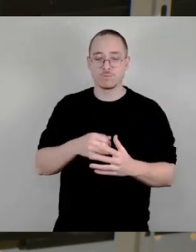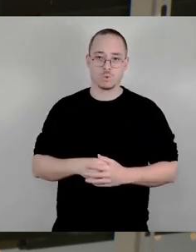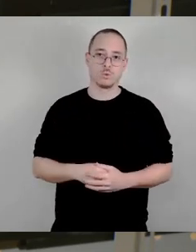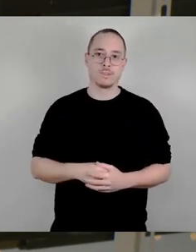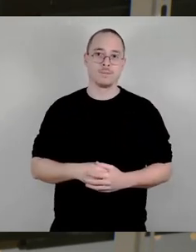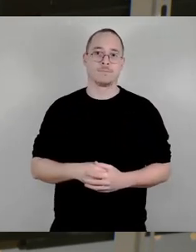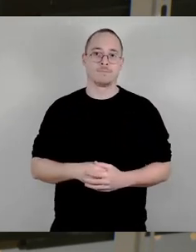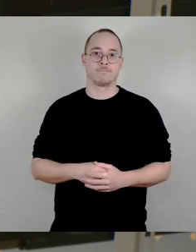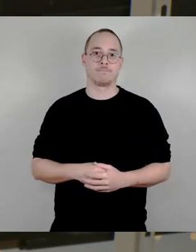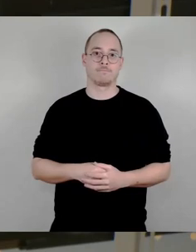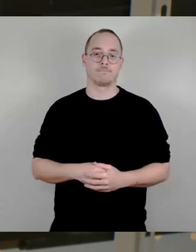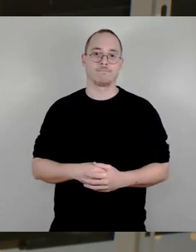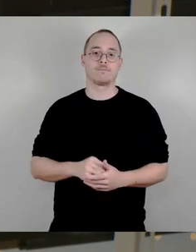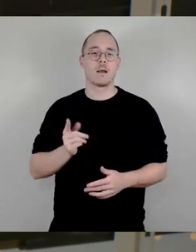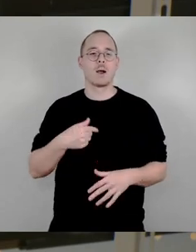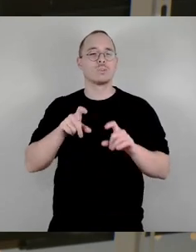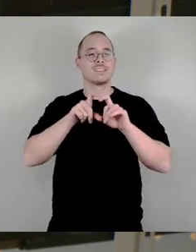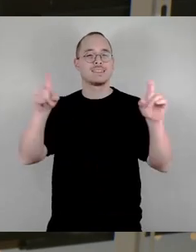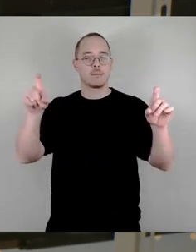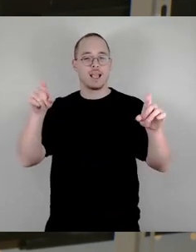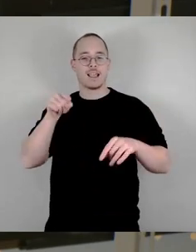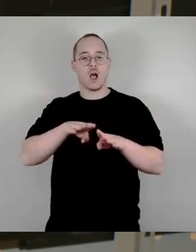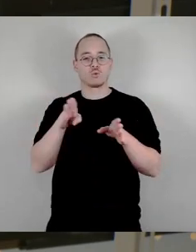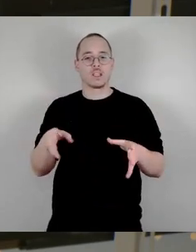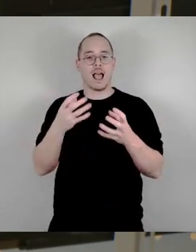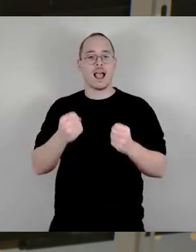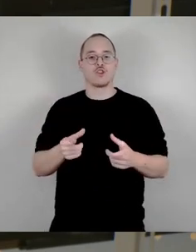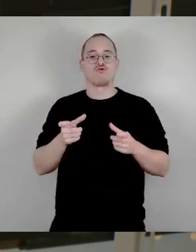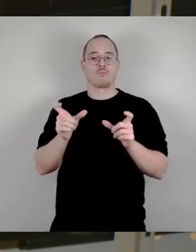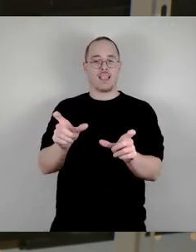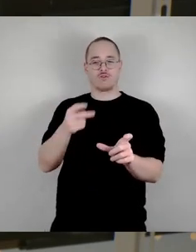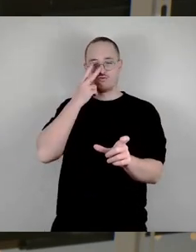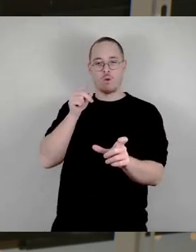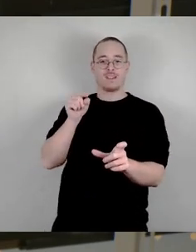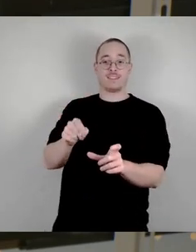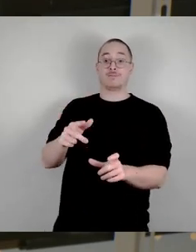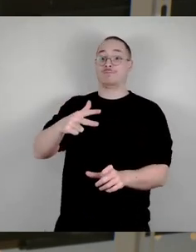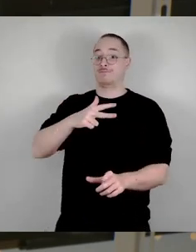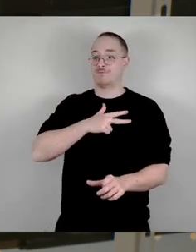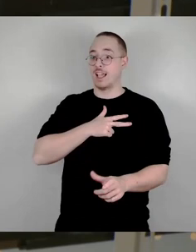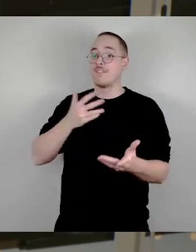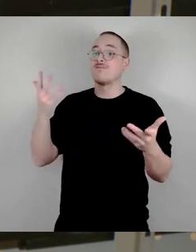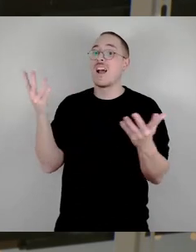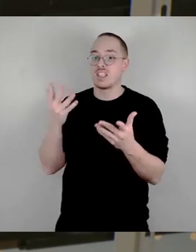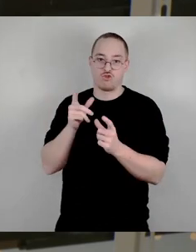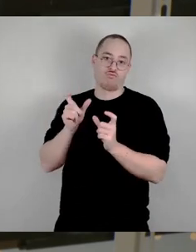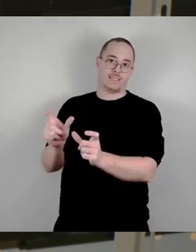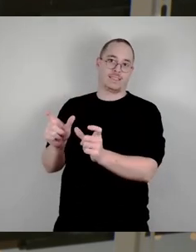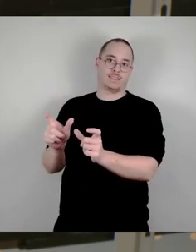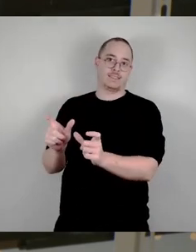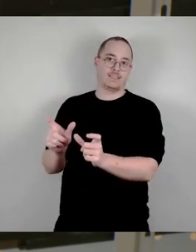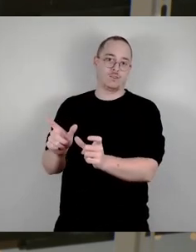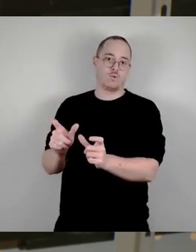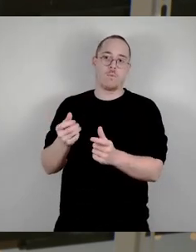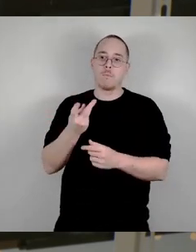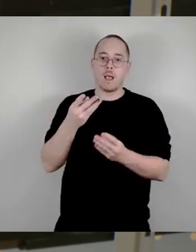dann, was wird bei der Haushaltssperre gesperrt, also was wird freigegeben an Mitteln und wo ist man dann vielleicht